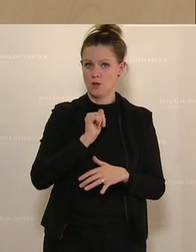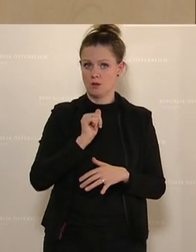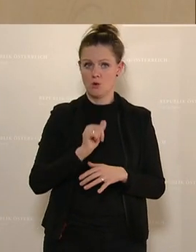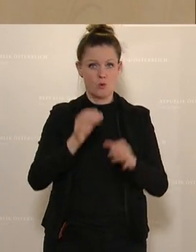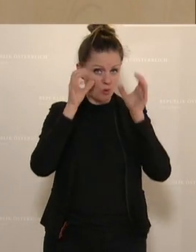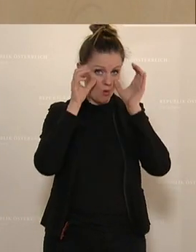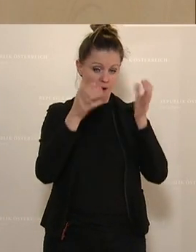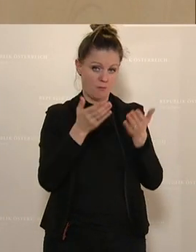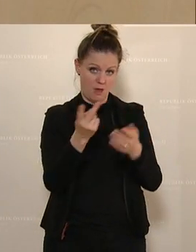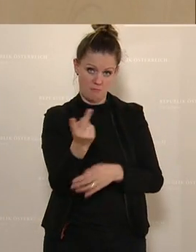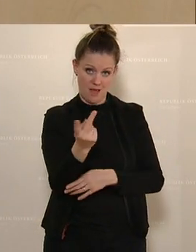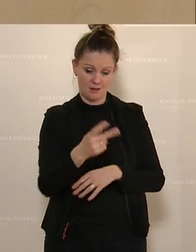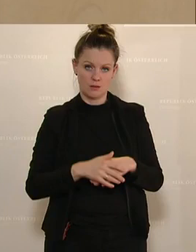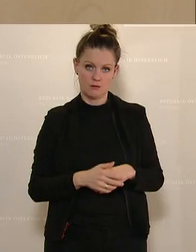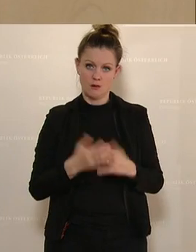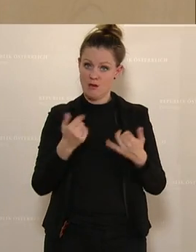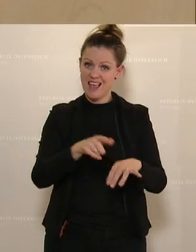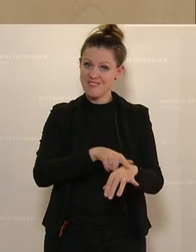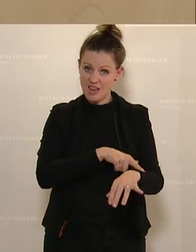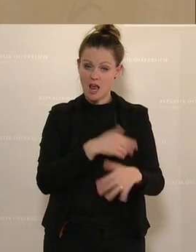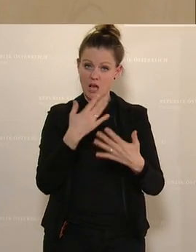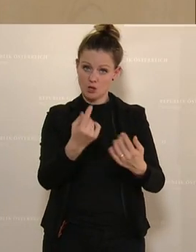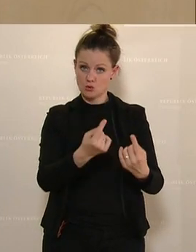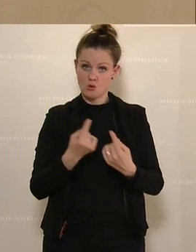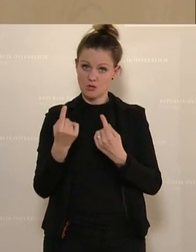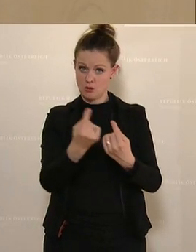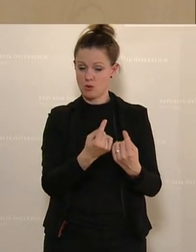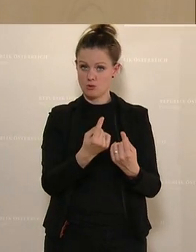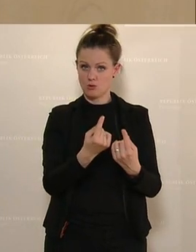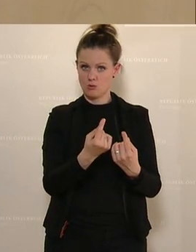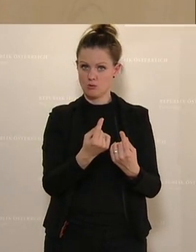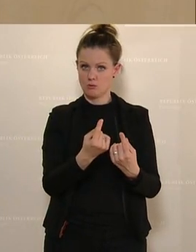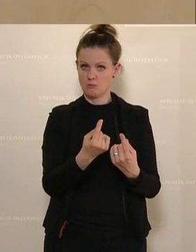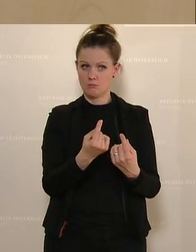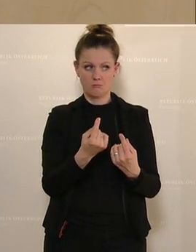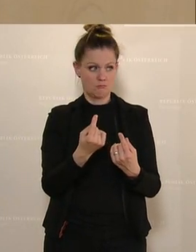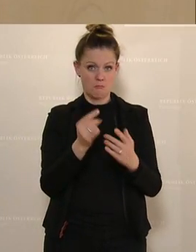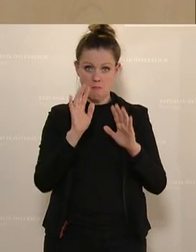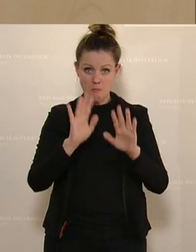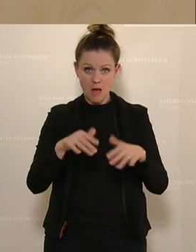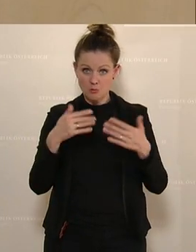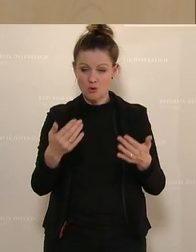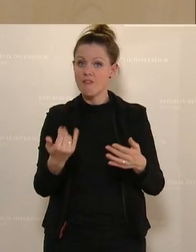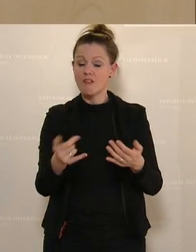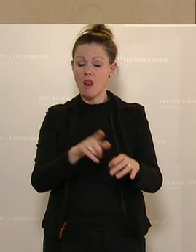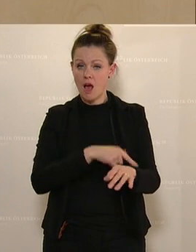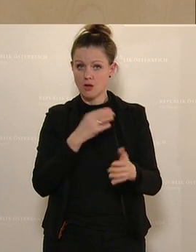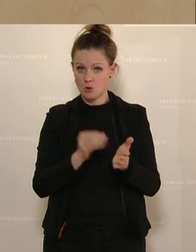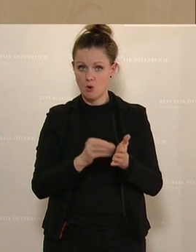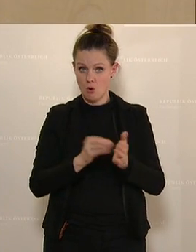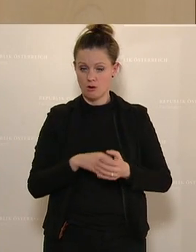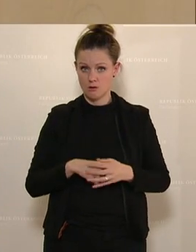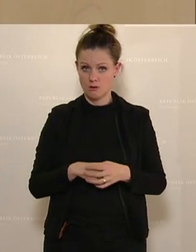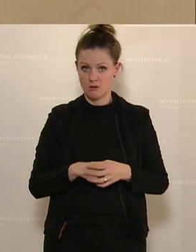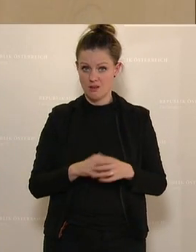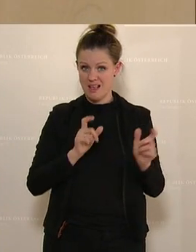ÖVP, wie lange wollt ihr diese Situation jetzt noch so bestehen lassen? Wie lange wollt